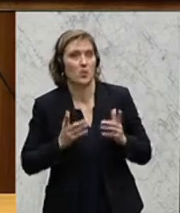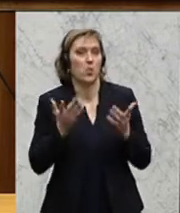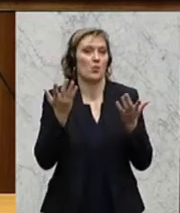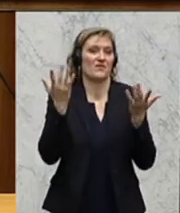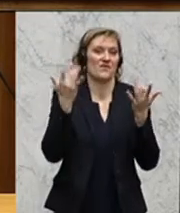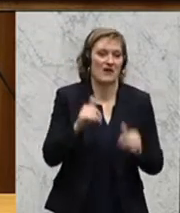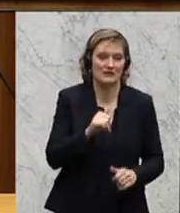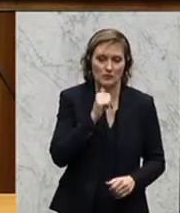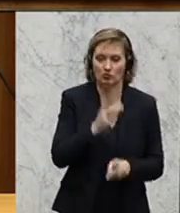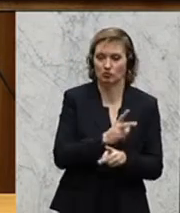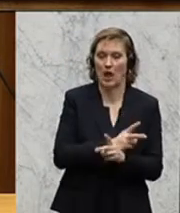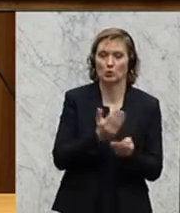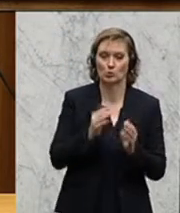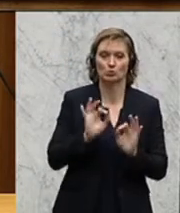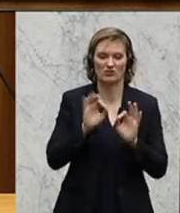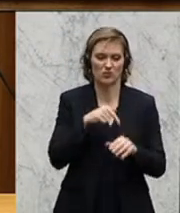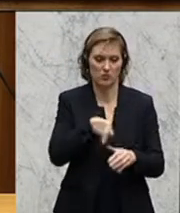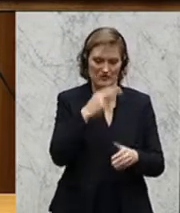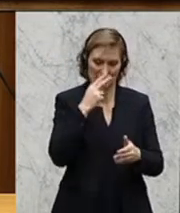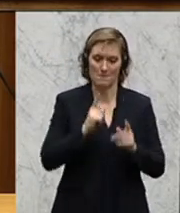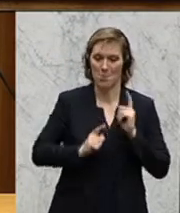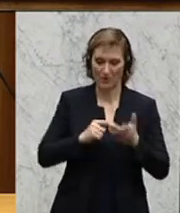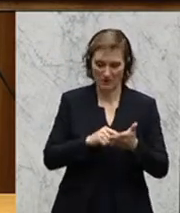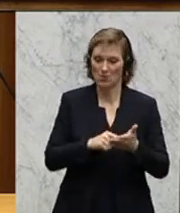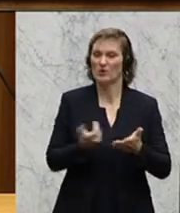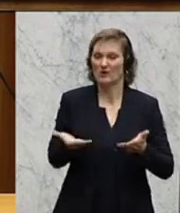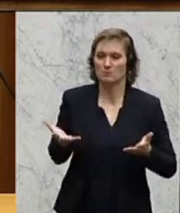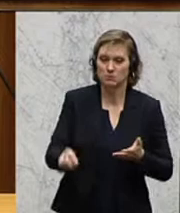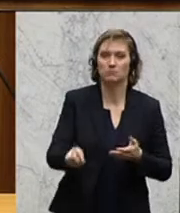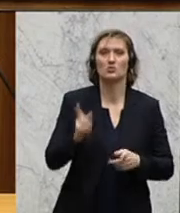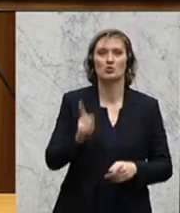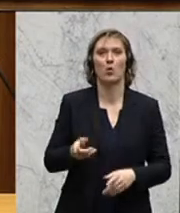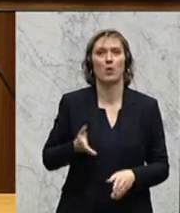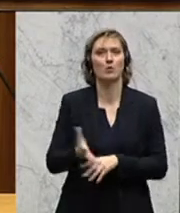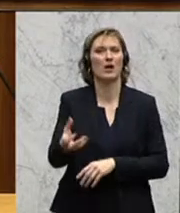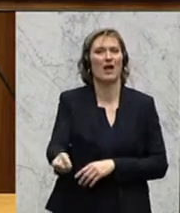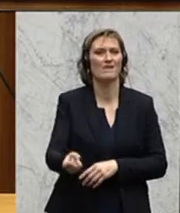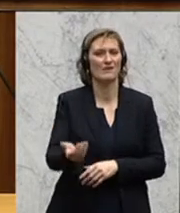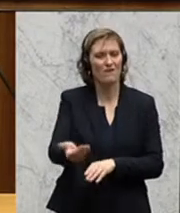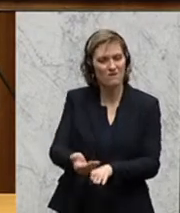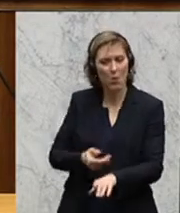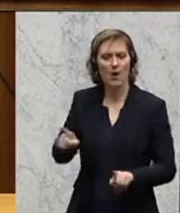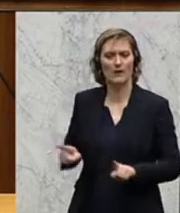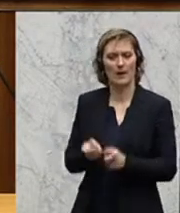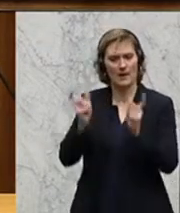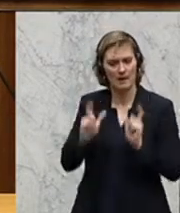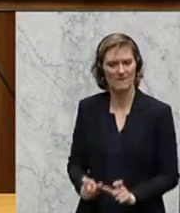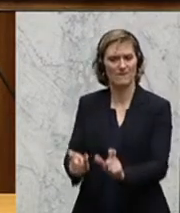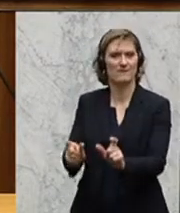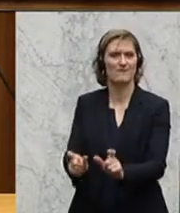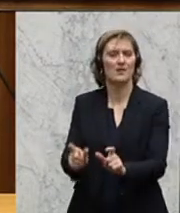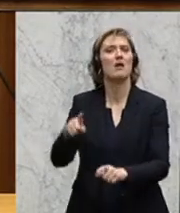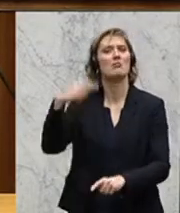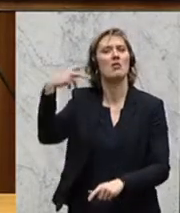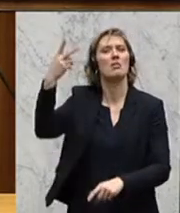stehende Delikte, die dem Staatsschutz Motivation sein sollen, laut dem Gesetz hier einschreiten zu können und vorab präventiv Maßnahmen zu setzen, um weitere